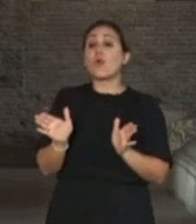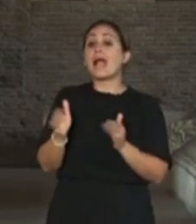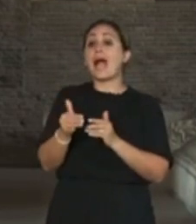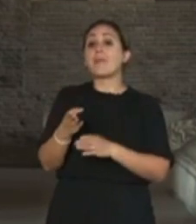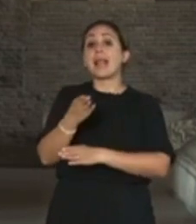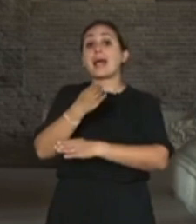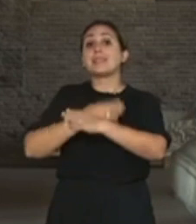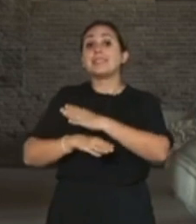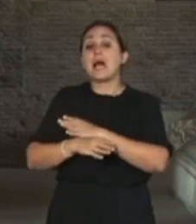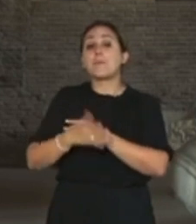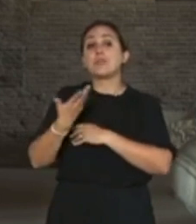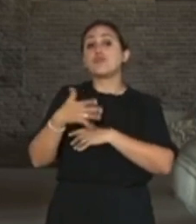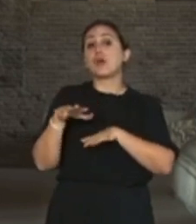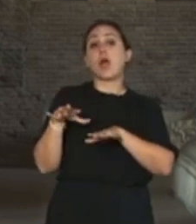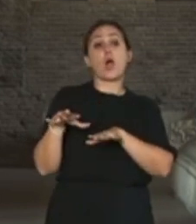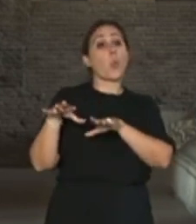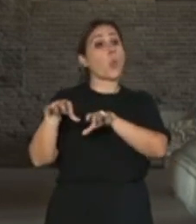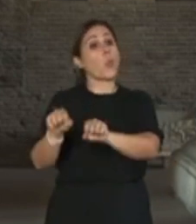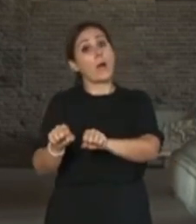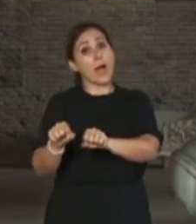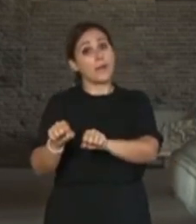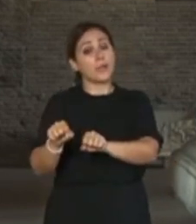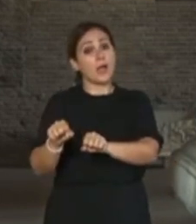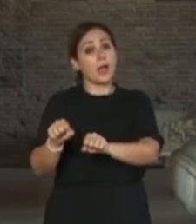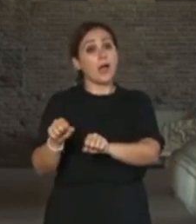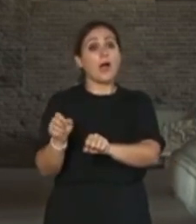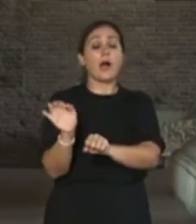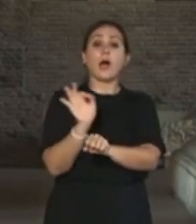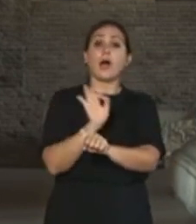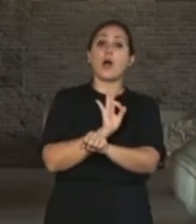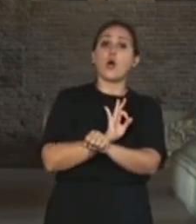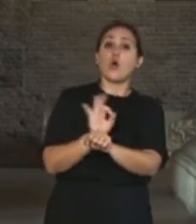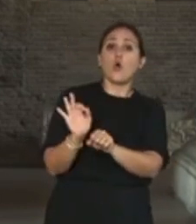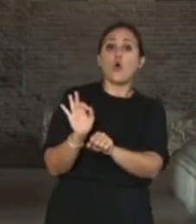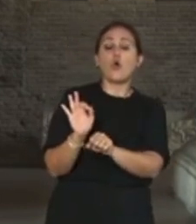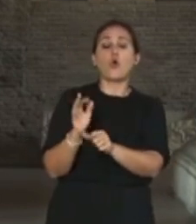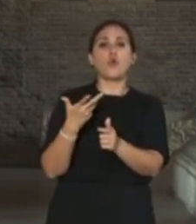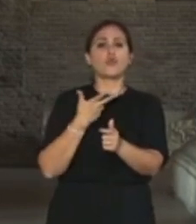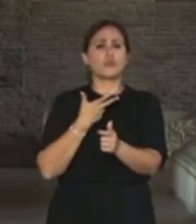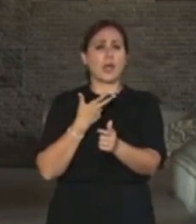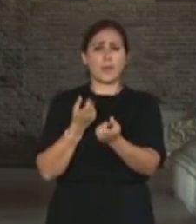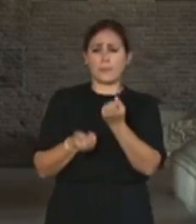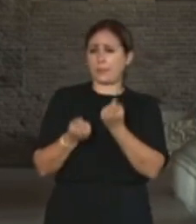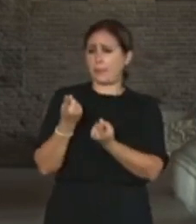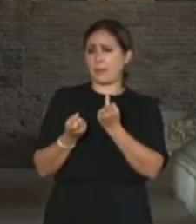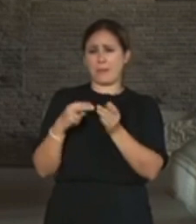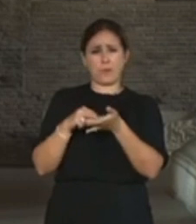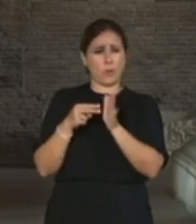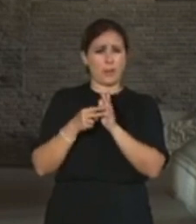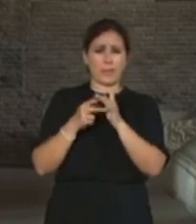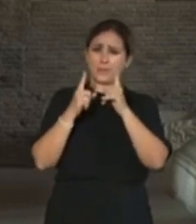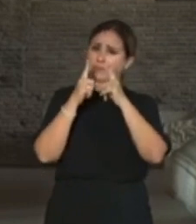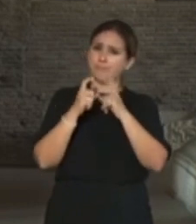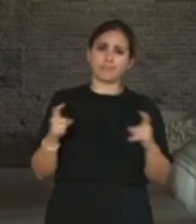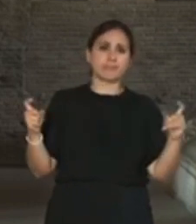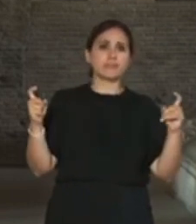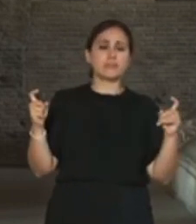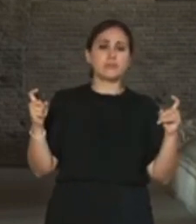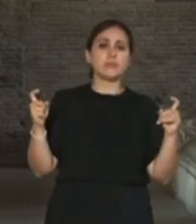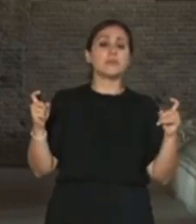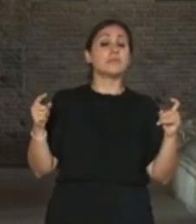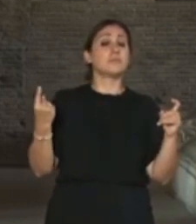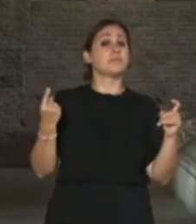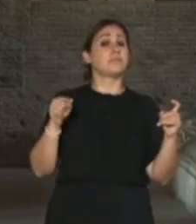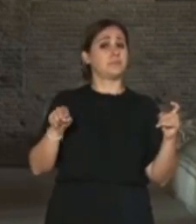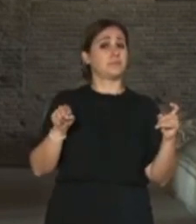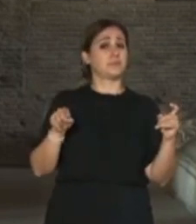è occupata e riscontra diverse problematiche, e questo è